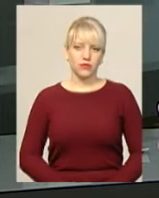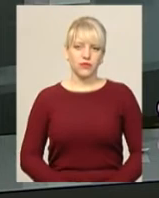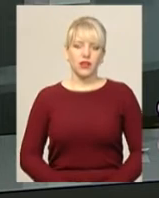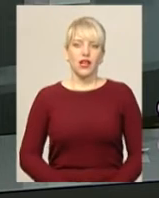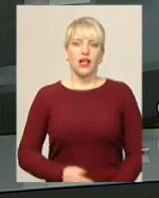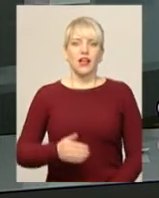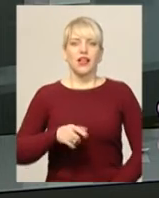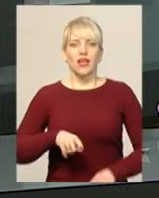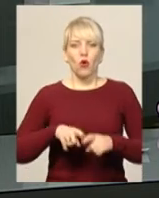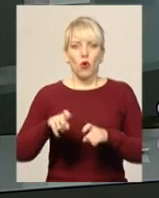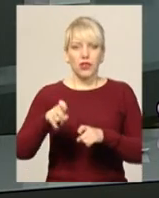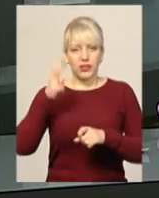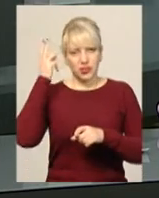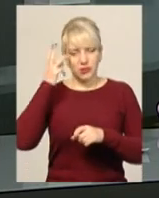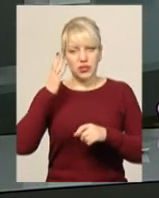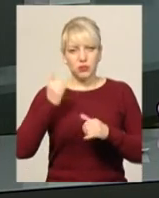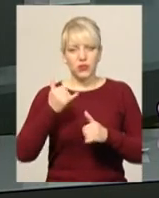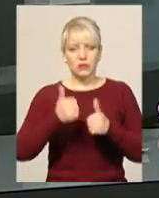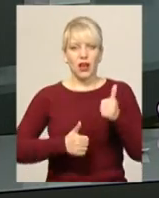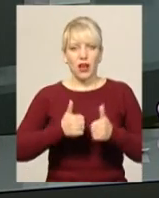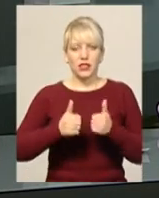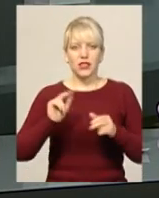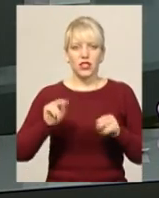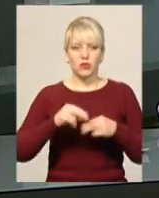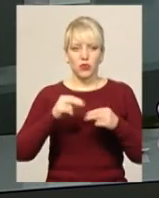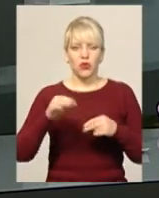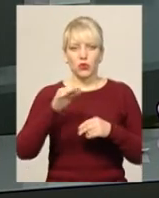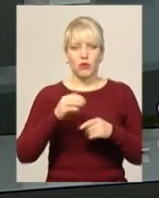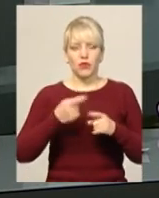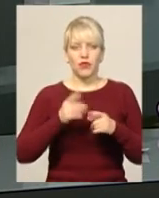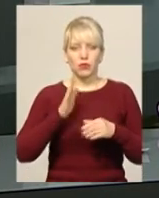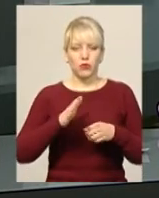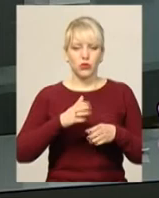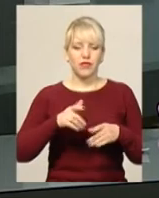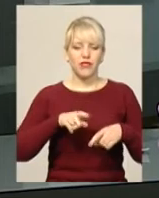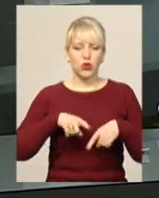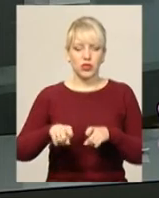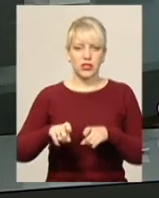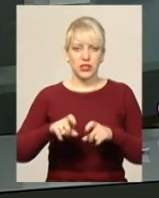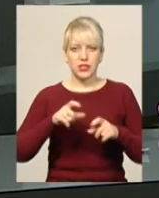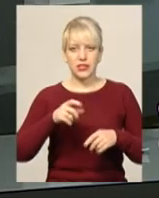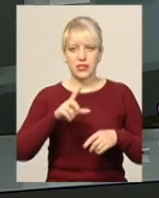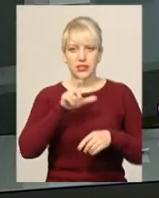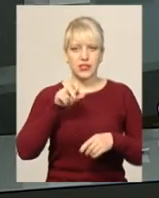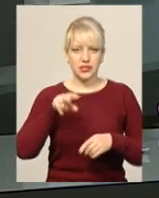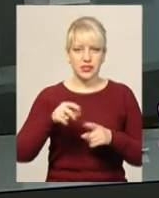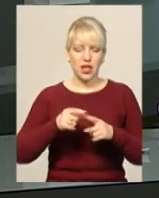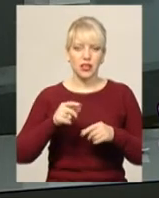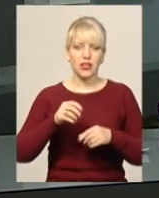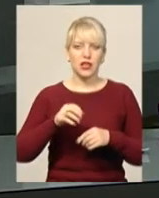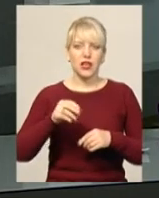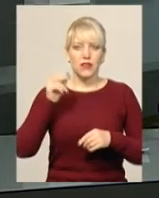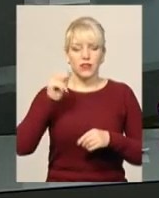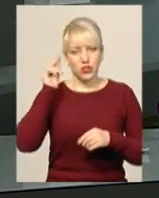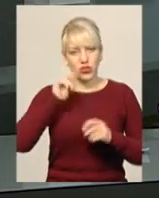Легкоатлети Хмельниччини сьогодні змагатимуться на чемпіонаті області. Він відбудеться в легкоатлетичному манежі обласного центру фізичного виховання